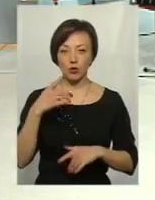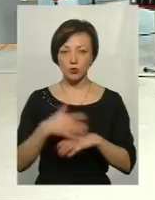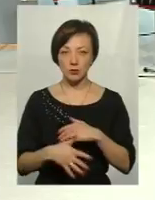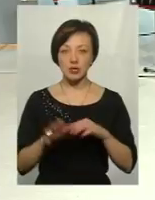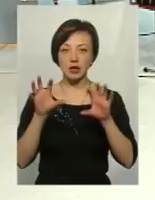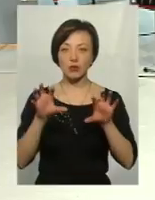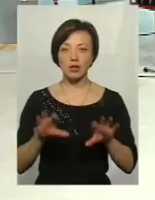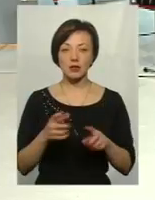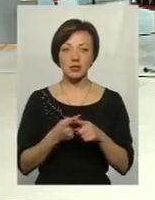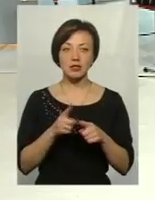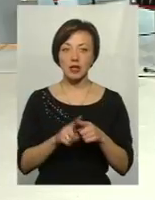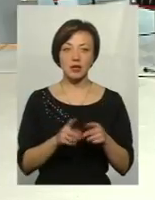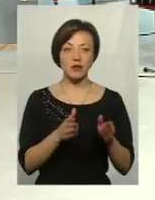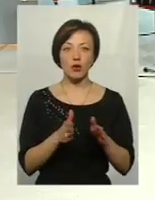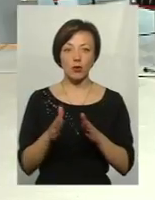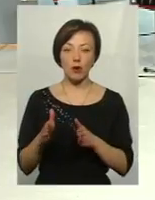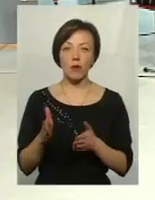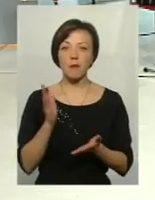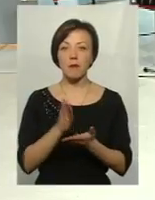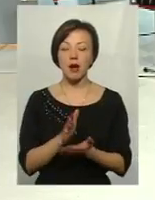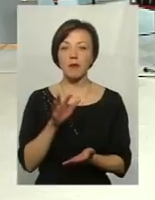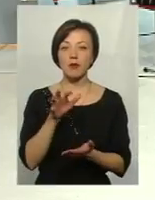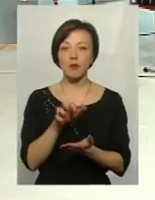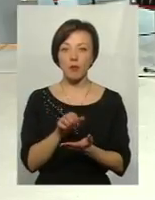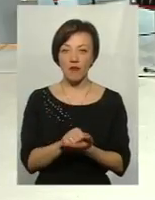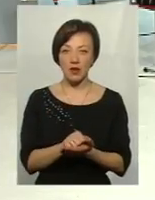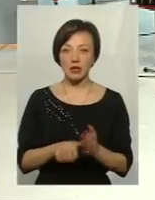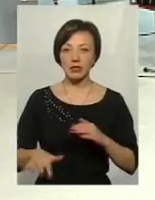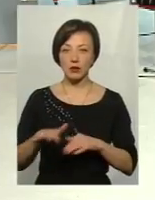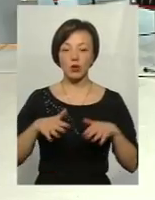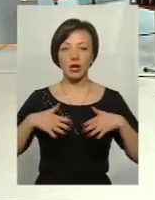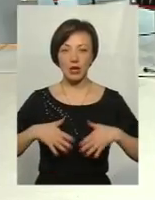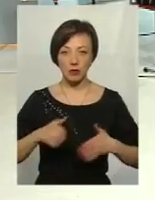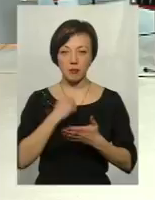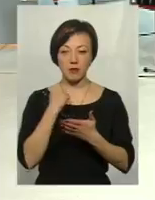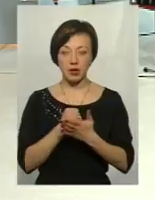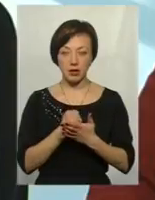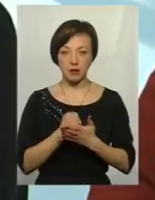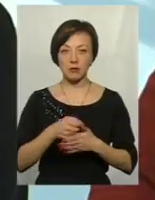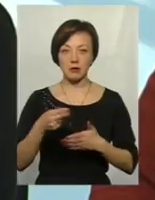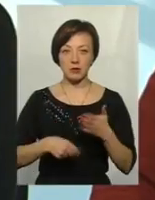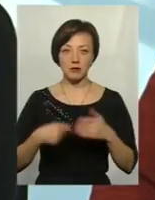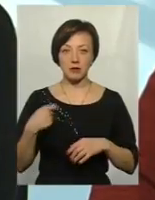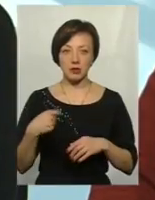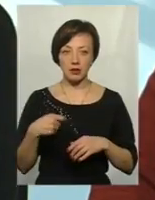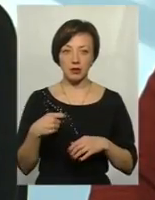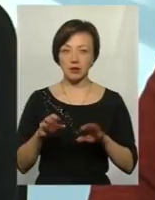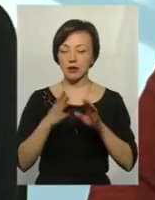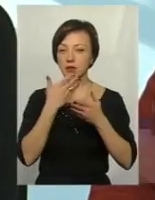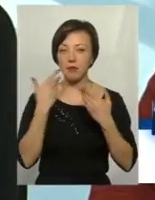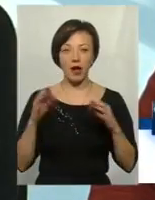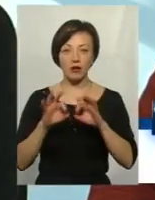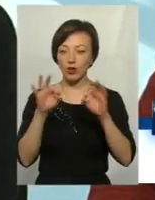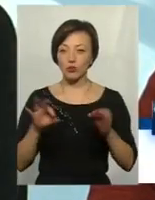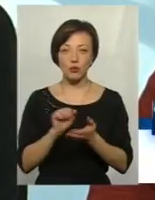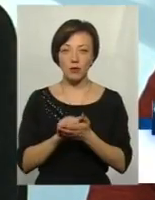законодавчо це ніяк не врагальовано. Ми маємо окуповану територію Крим, яке прийнято Верховною Радою, підписано президентом, і ми не маємо жодних документів по відношенню до тих